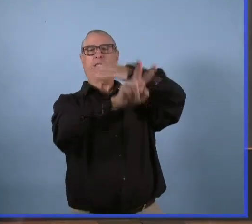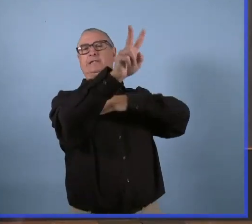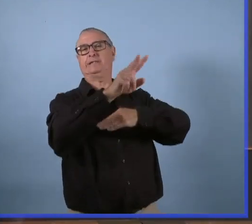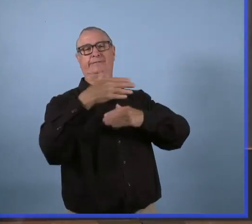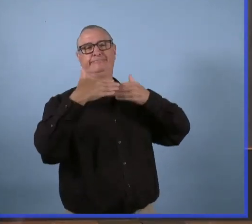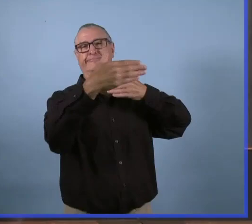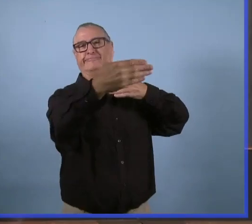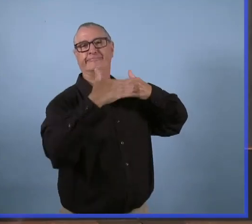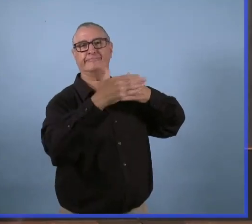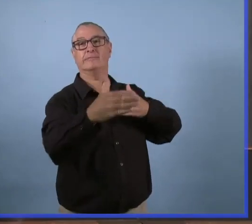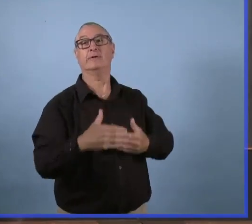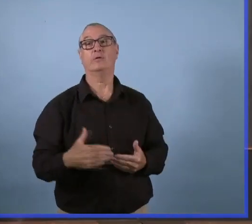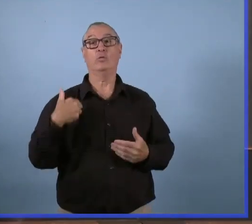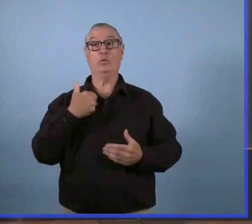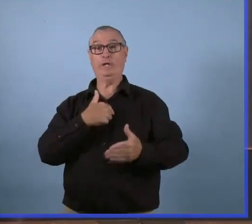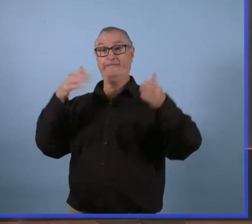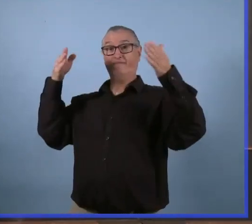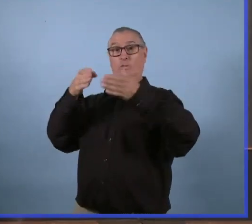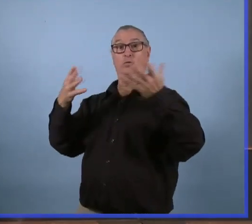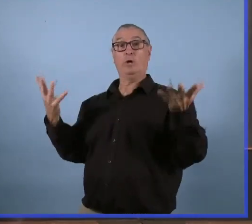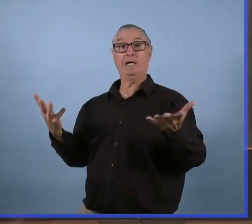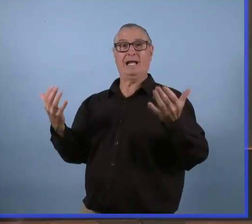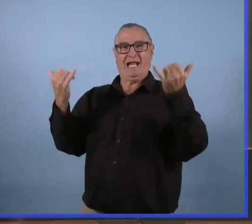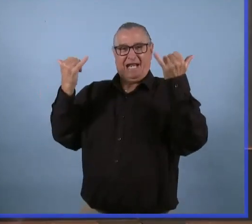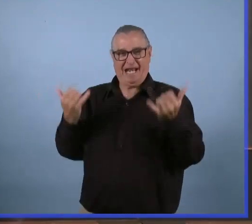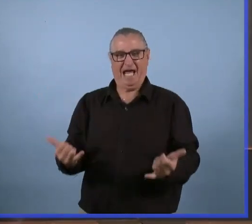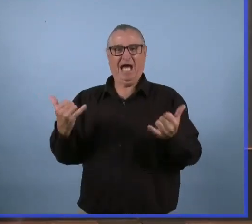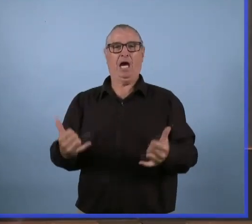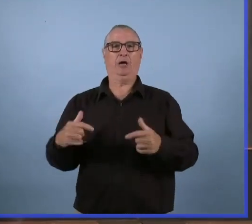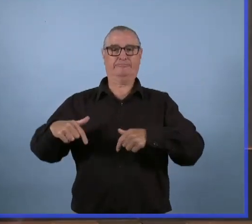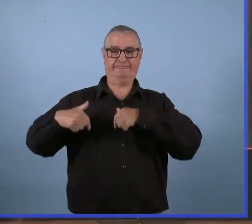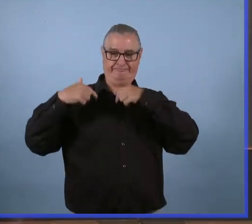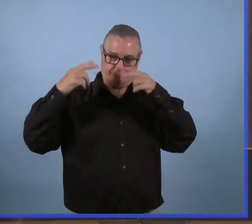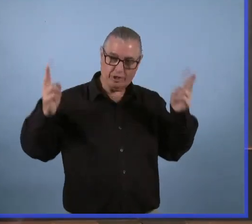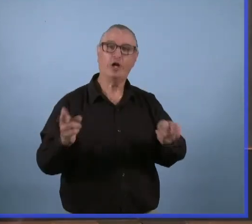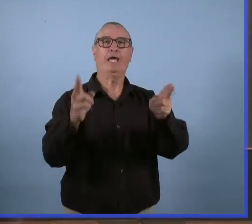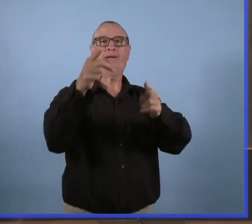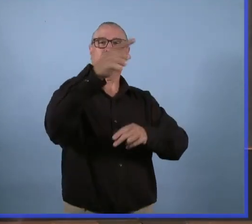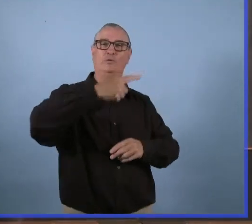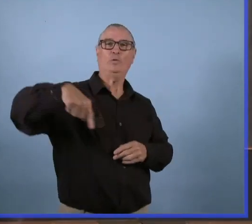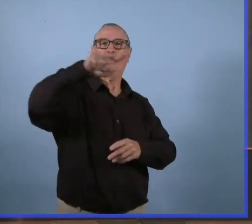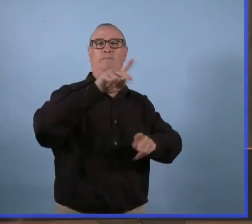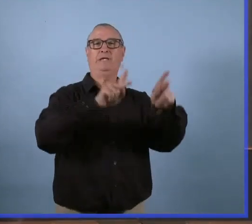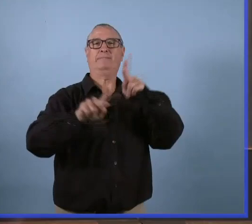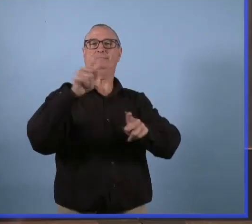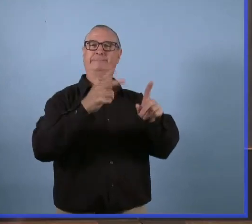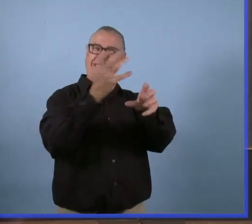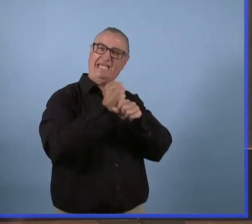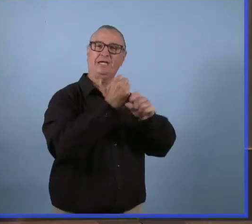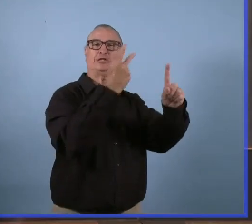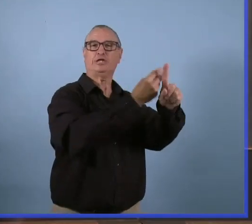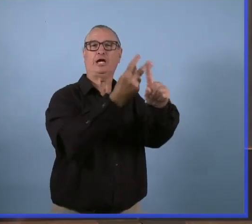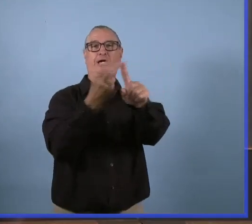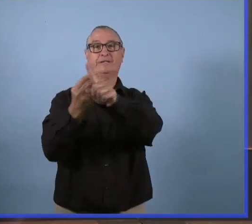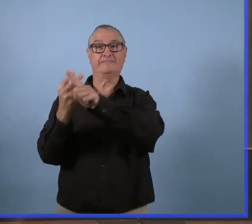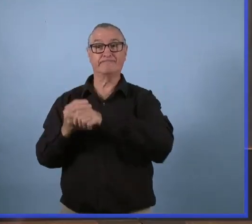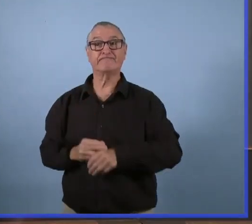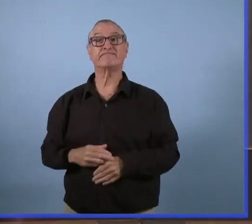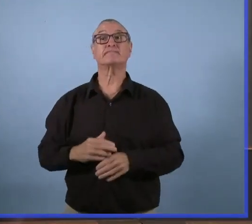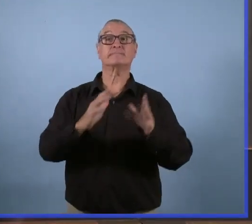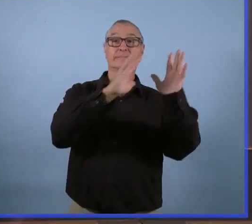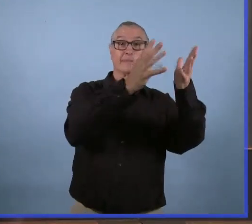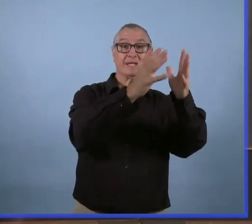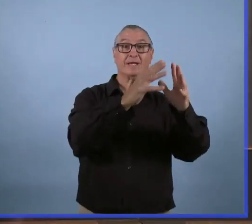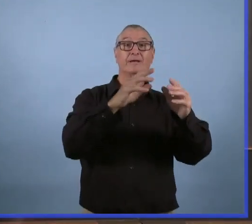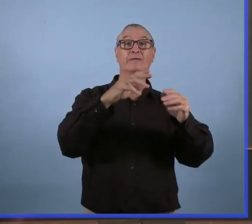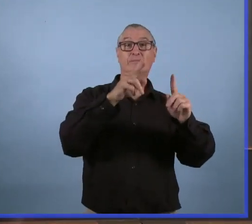À l'heure actuelle, le message, c'est faisons-nous vacciner. Si vous avez eu votre première dose, très bien. Prenez